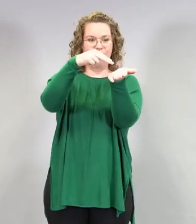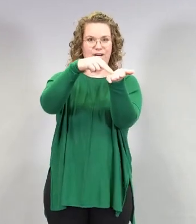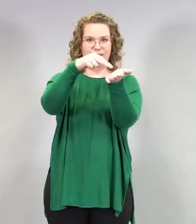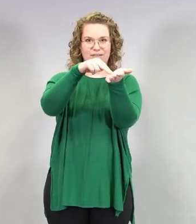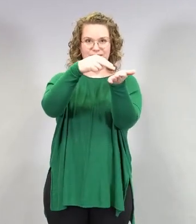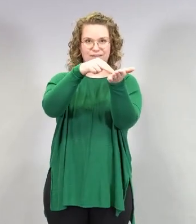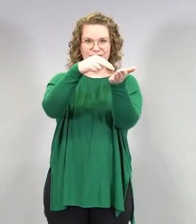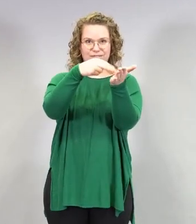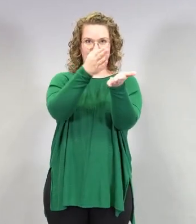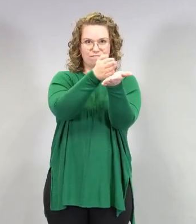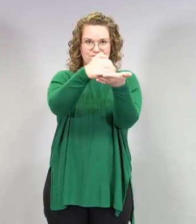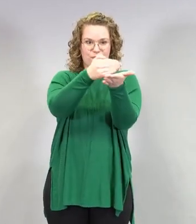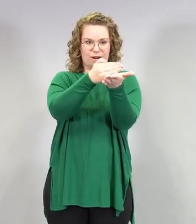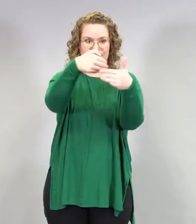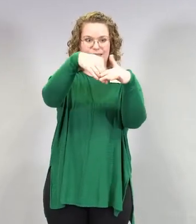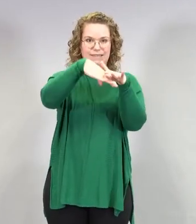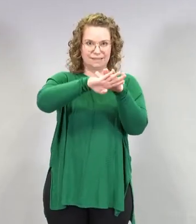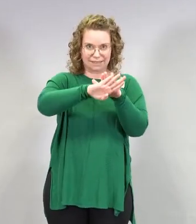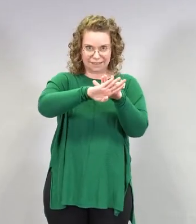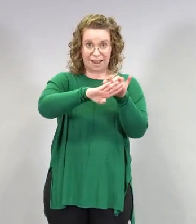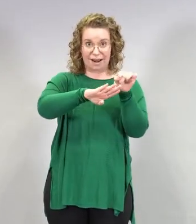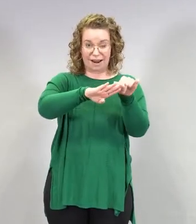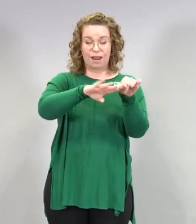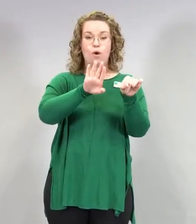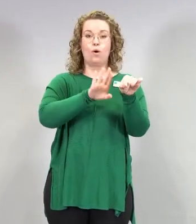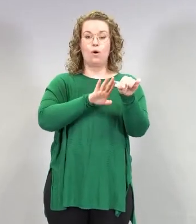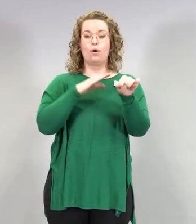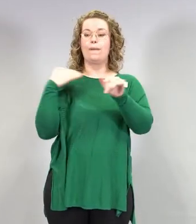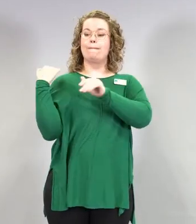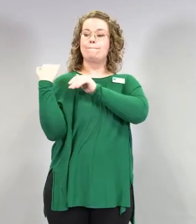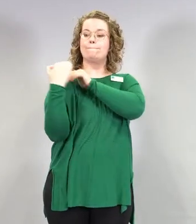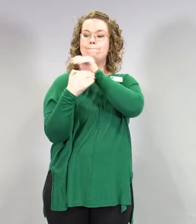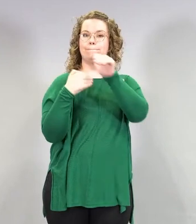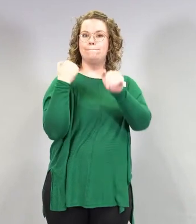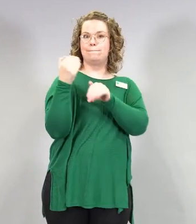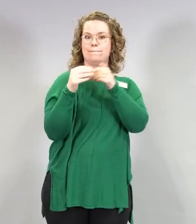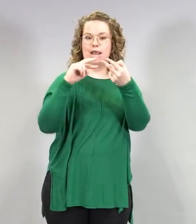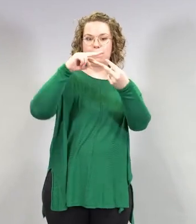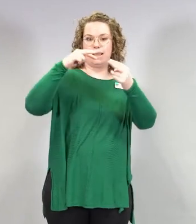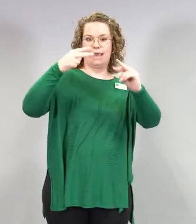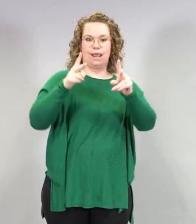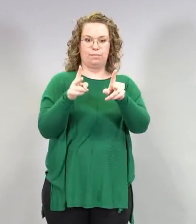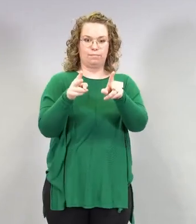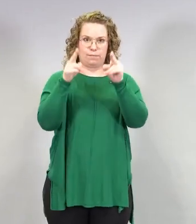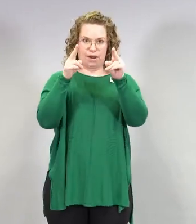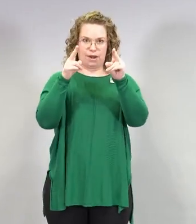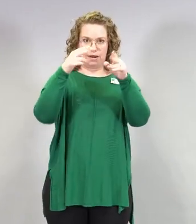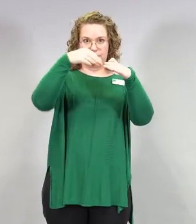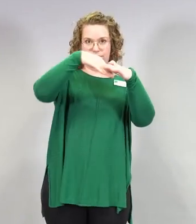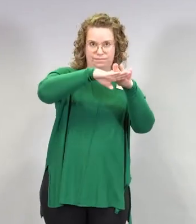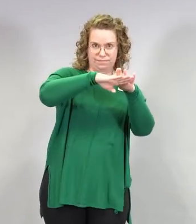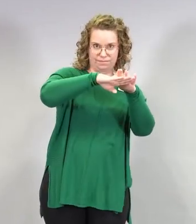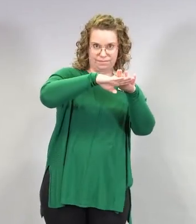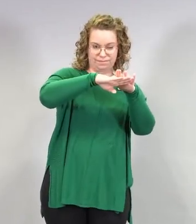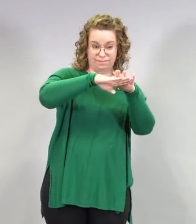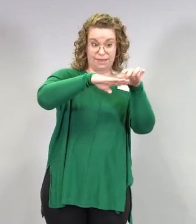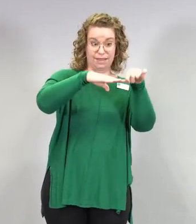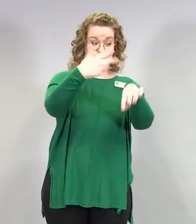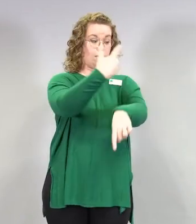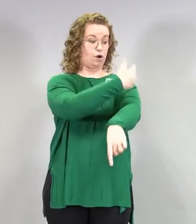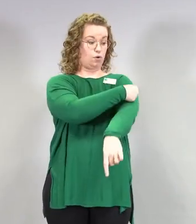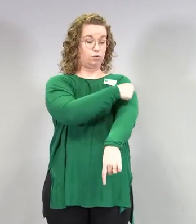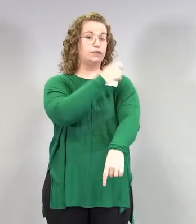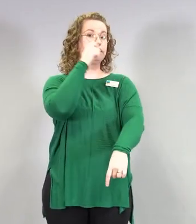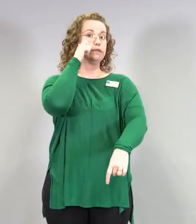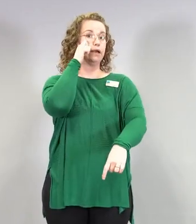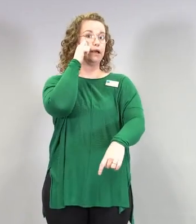sisällä se perimän pätkä, joka sitten siellä ihmisen lihassolussa ryhtyy